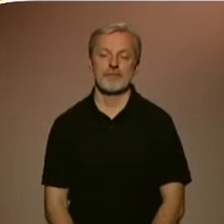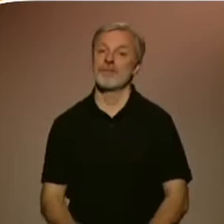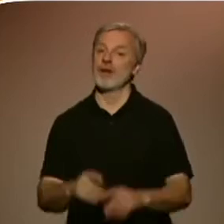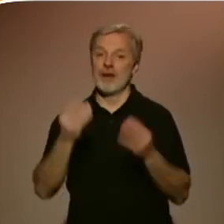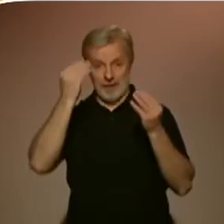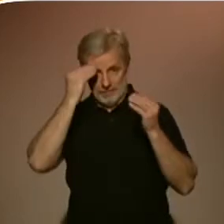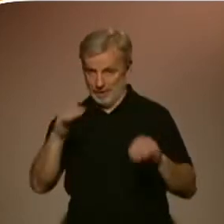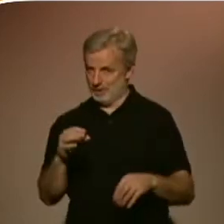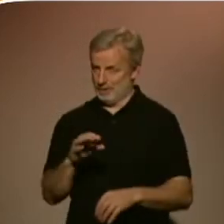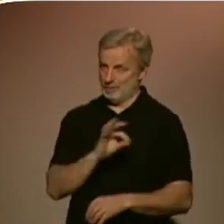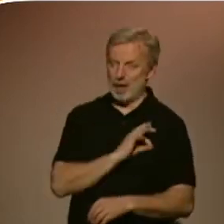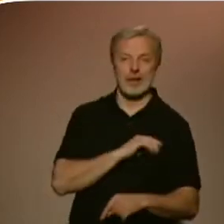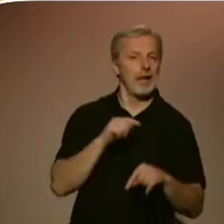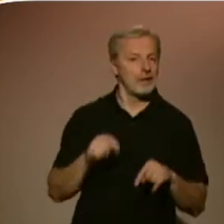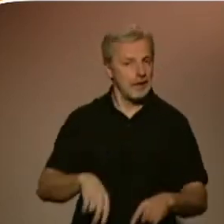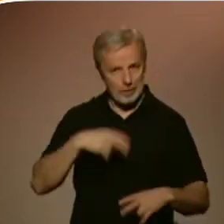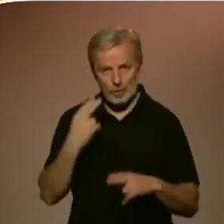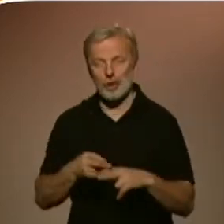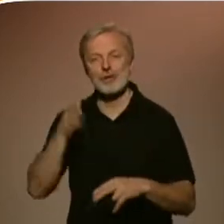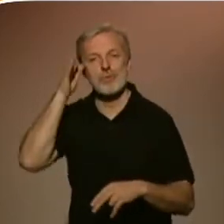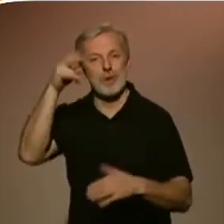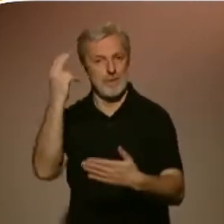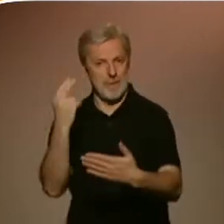Konečně došlo na to slibované malování.